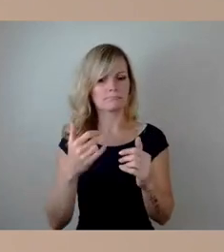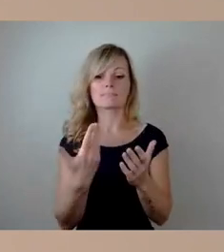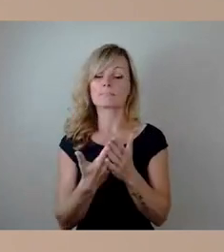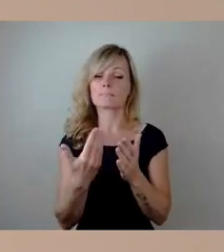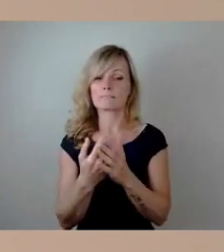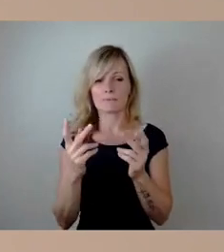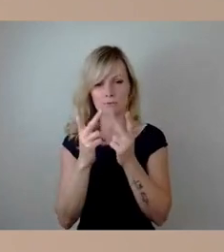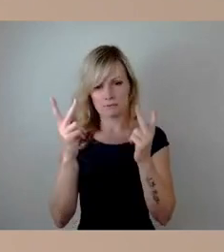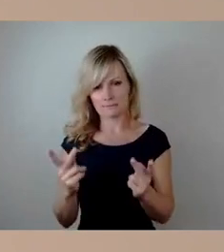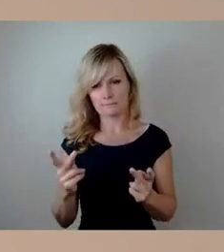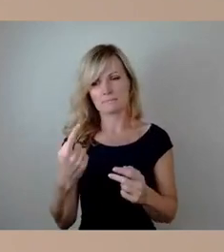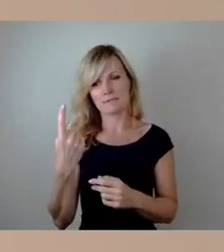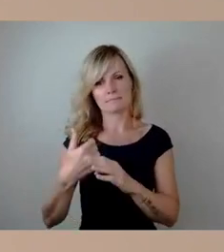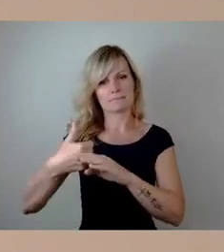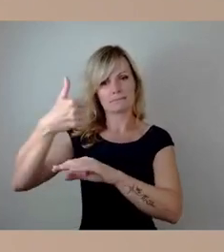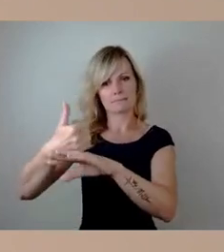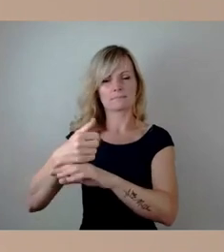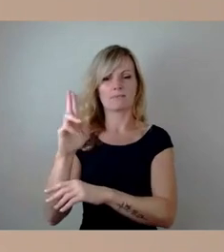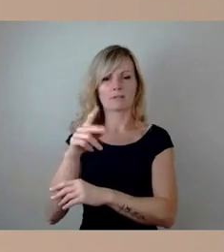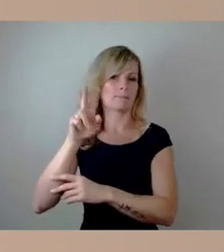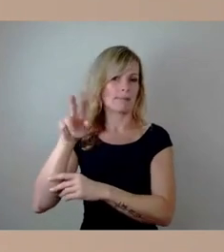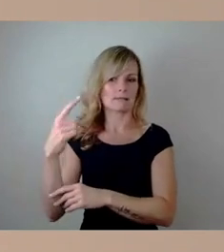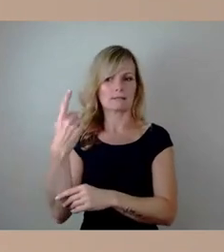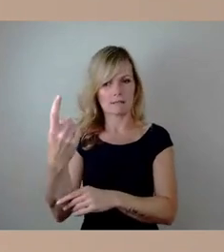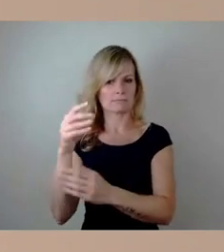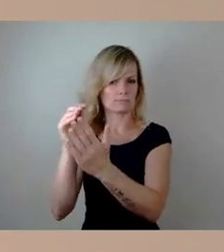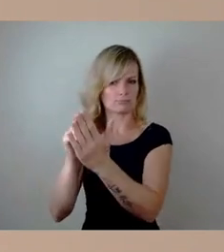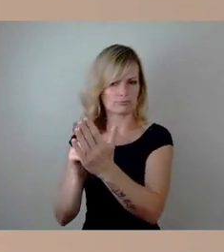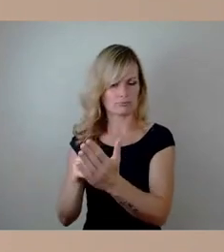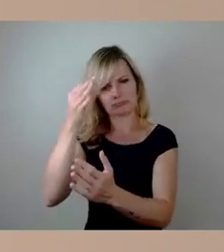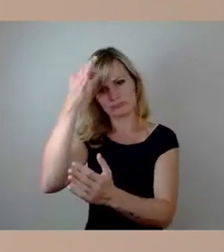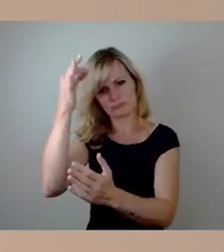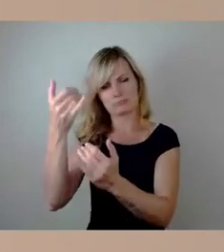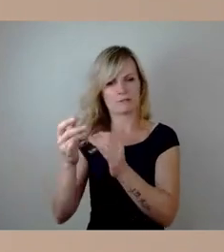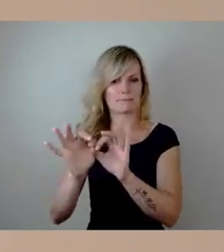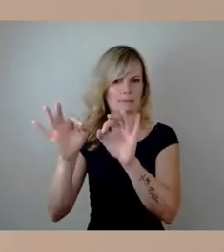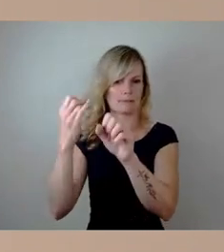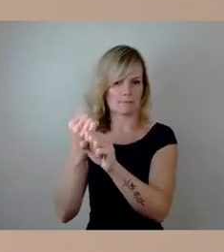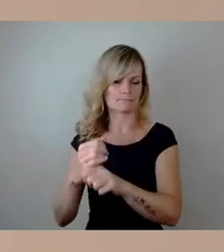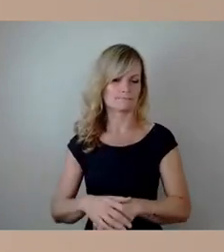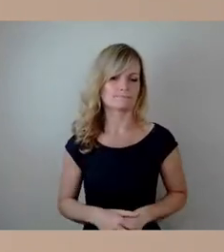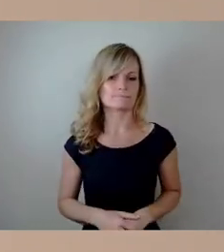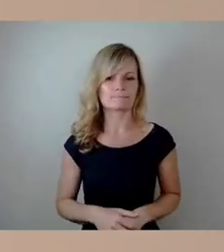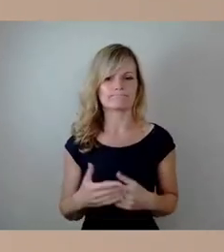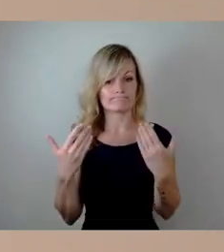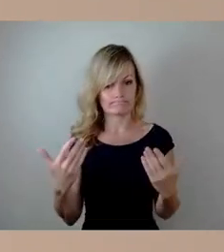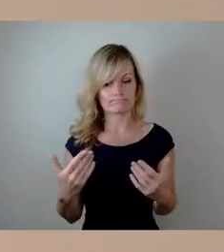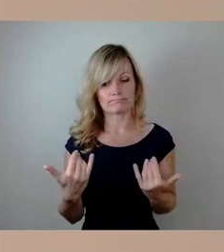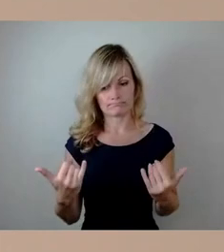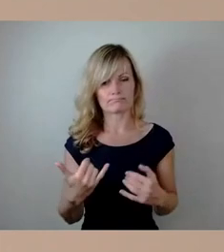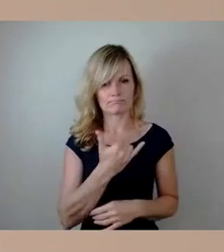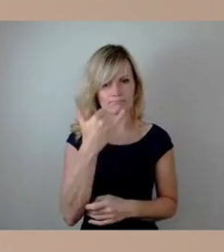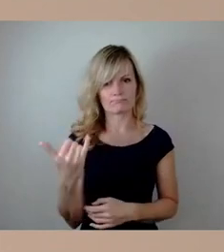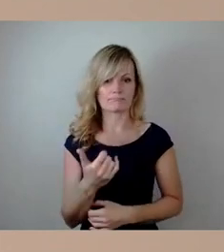Messe arbeiten wird. Und ganz klar wird man dort, ich sage jetzt mal, die Erfahrung, die man bei den drei Großkonzerten jetzt dieses Jahr gehabt hat,